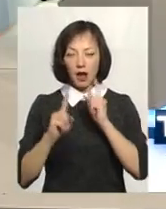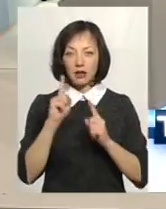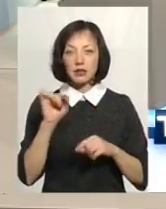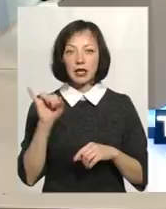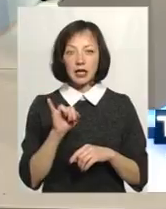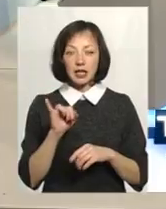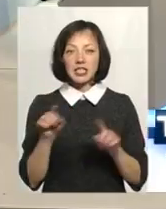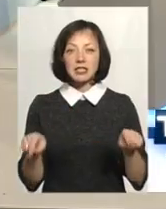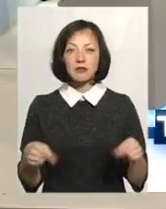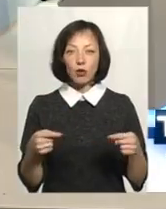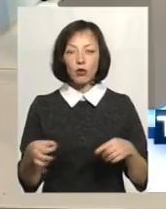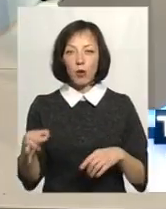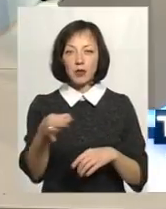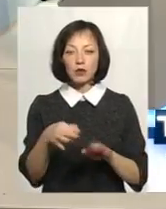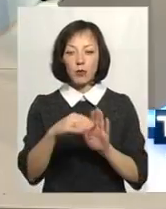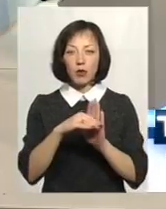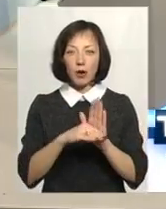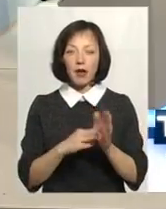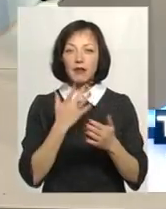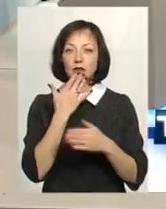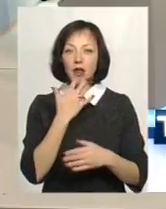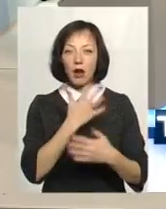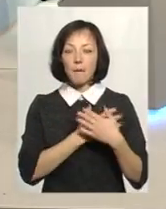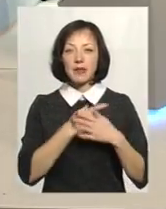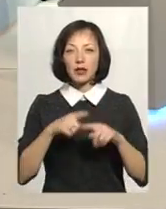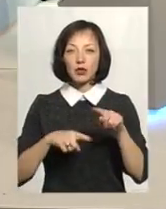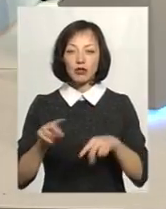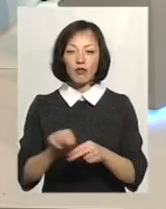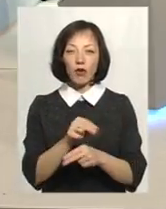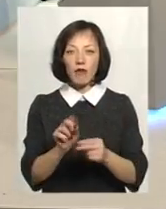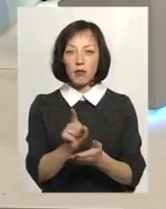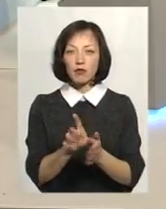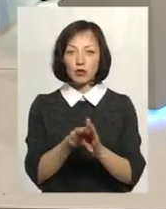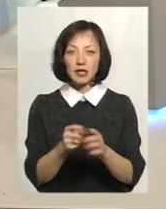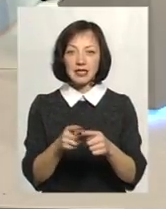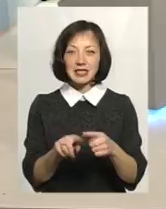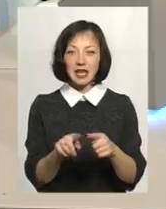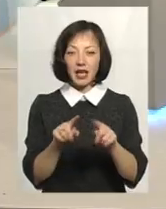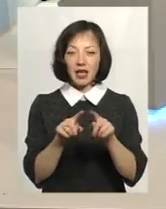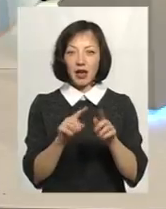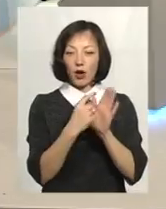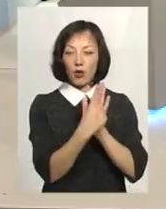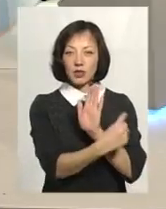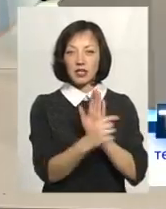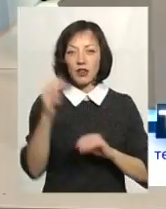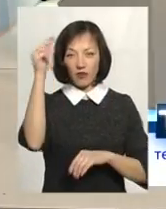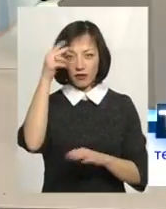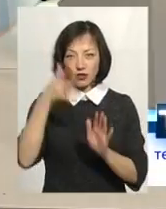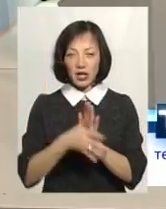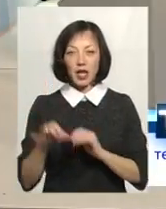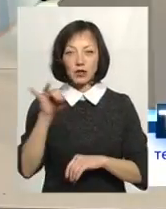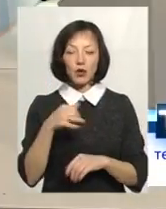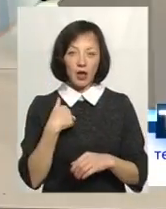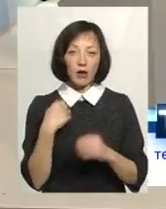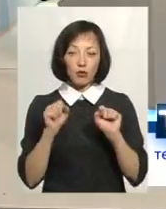іменно створення обласної програми національно-патріотичного виховання повинно включати цей розділ вивчення історії. Я